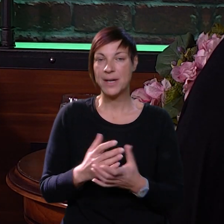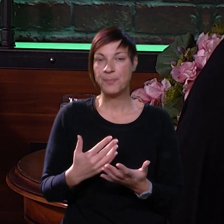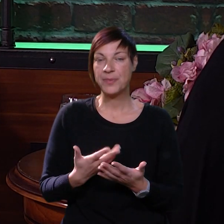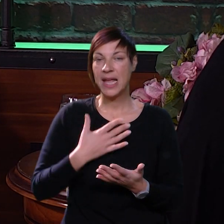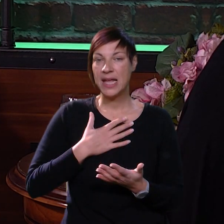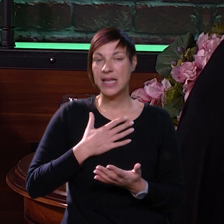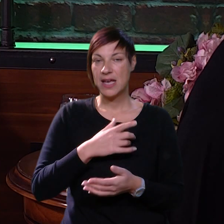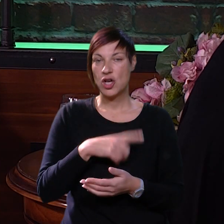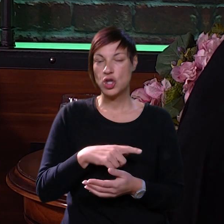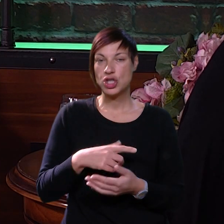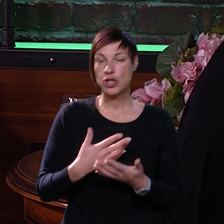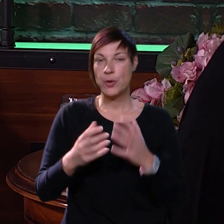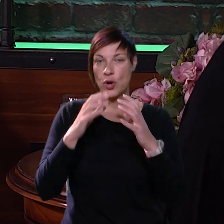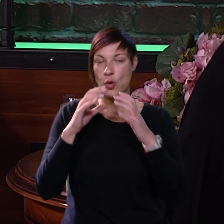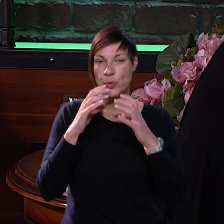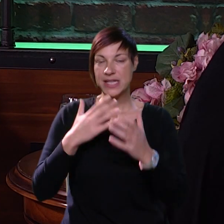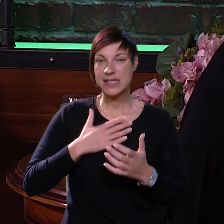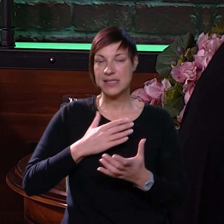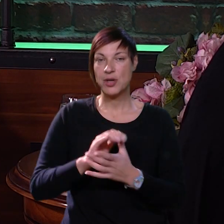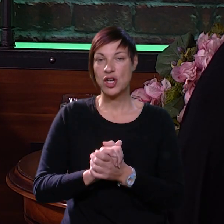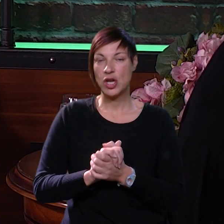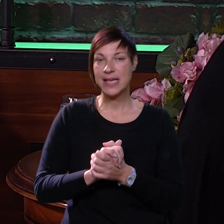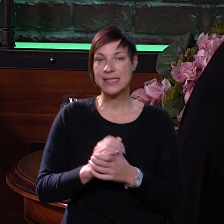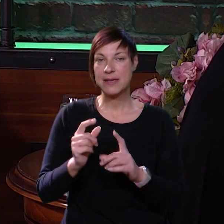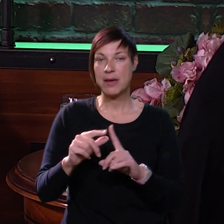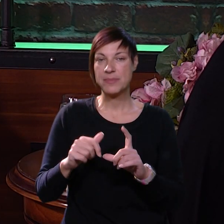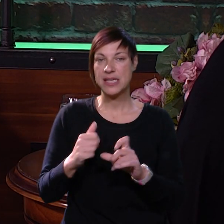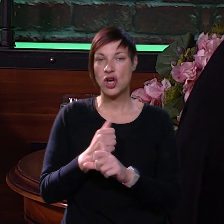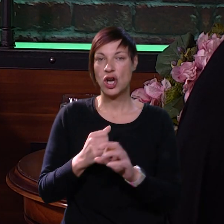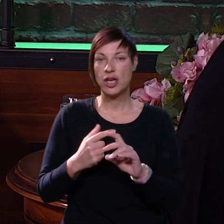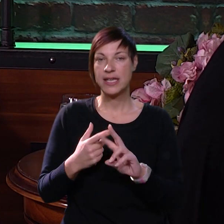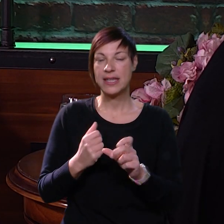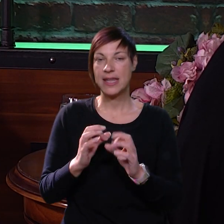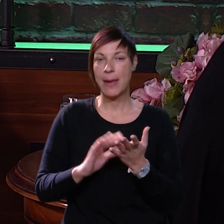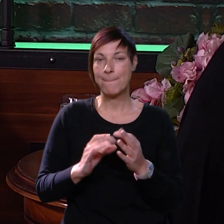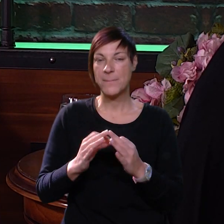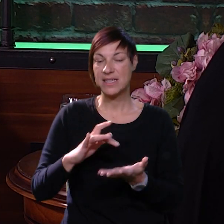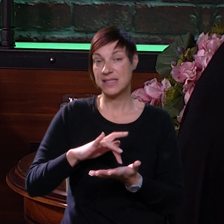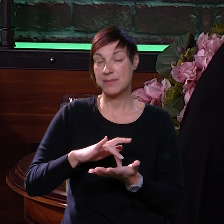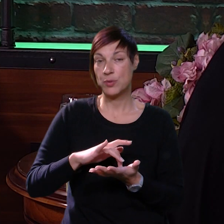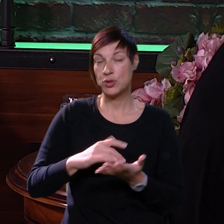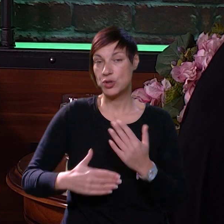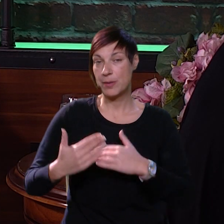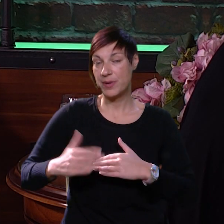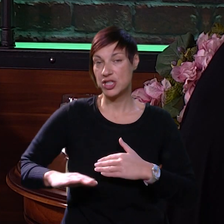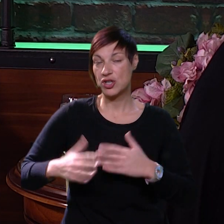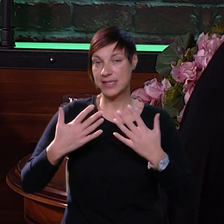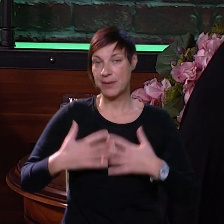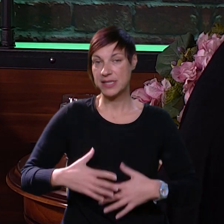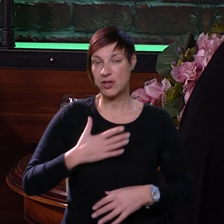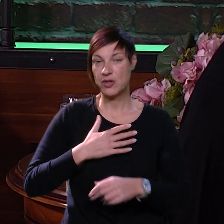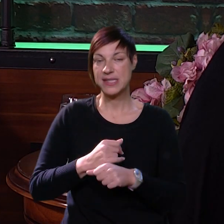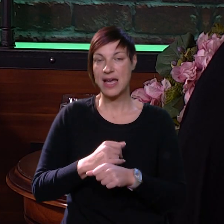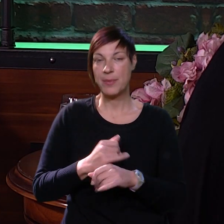dakle, ja osobno često komuniciram sa mojim kolegicama psihologinjama, bilo iz područja prečkolske